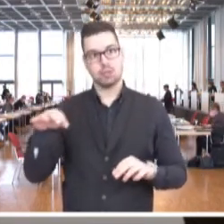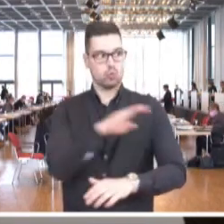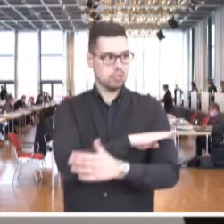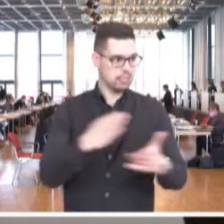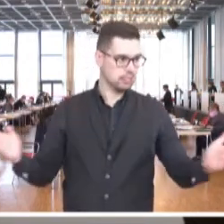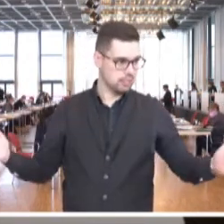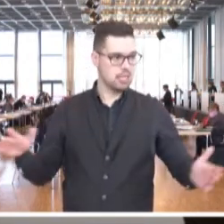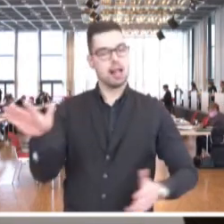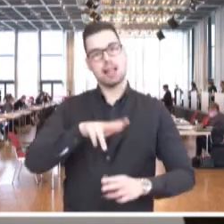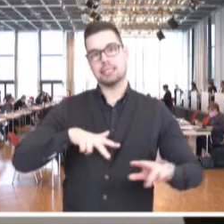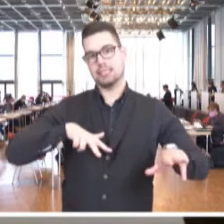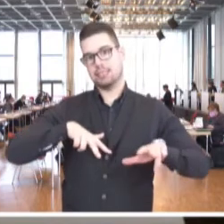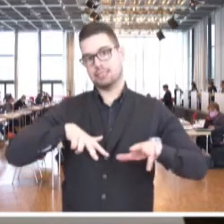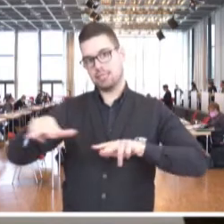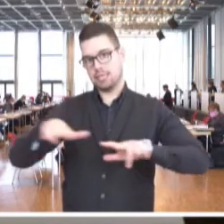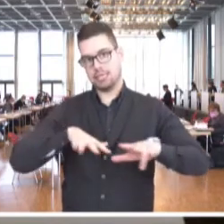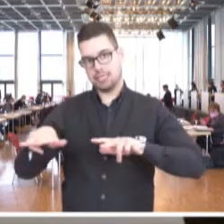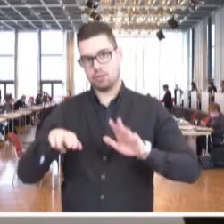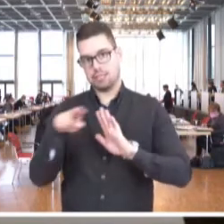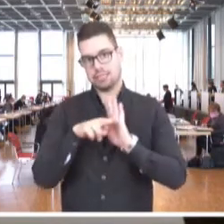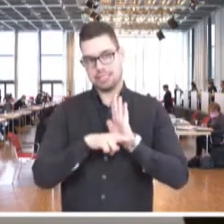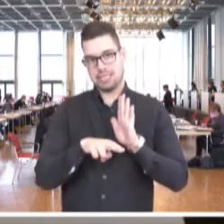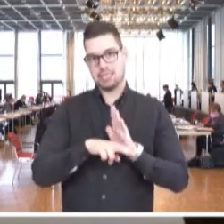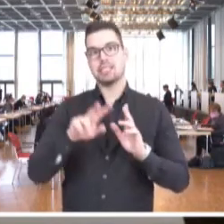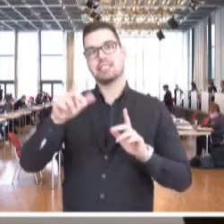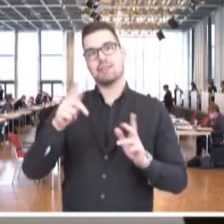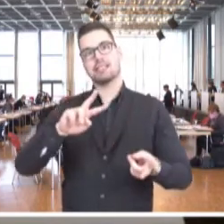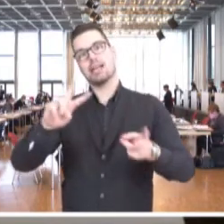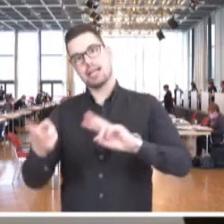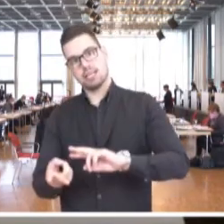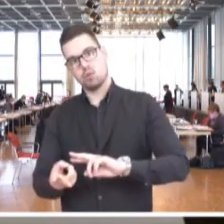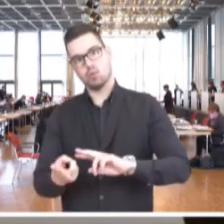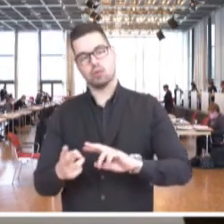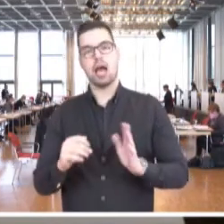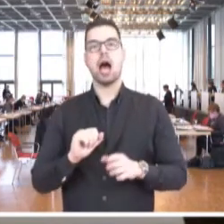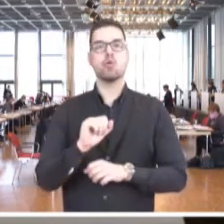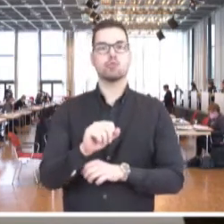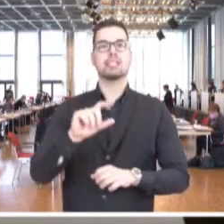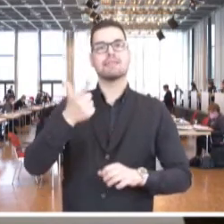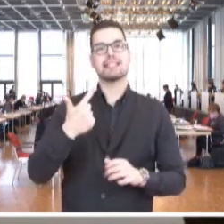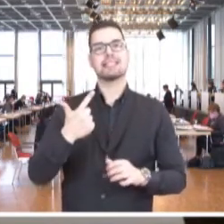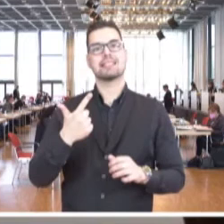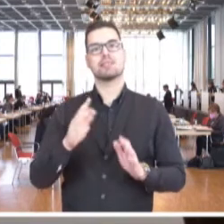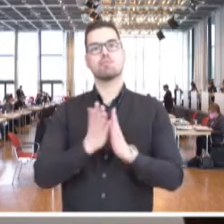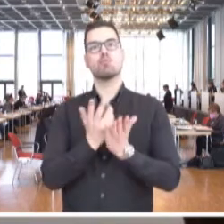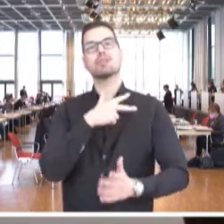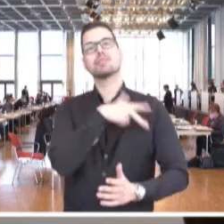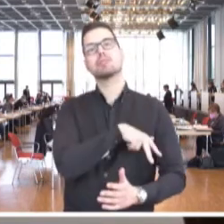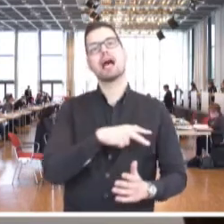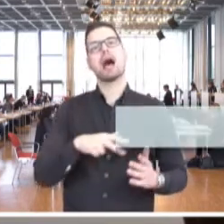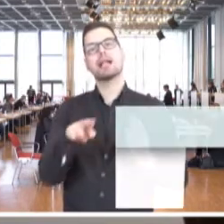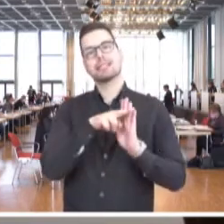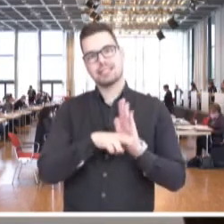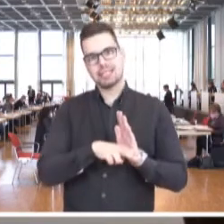hat den von der Landesregierung eingebrachten Gesetzentwurf zur zweiten Änderung des Gesetzes zur Ausführung des zweiten Buches Sozialgesetzbuch und des